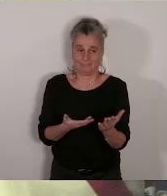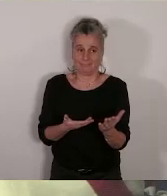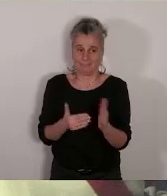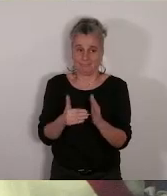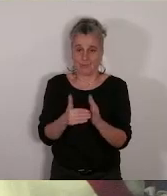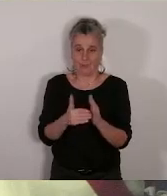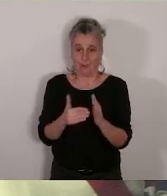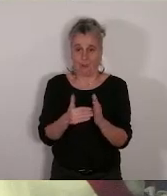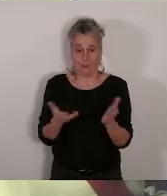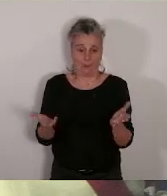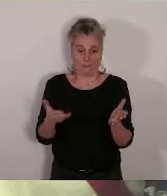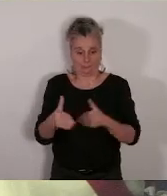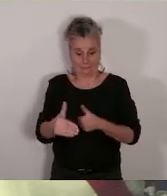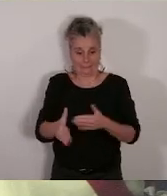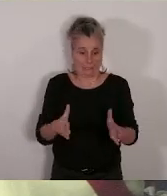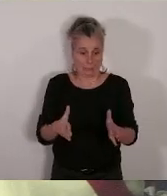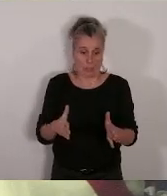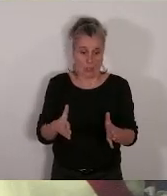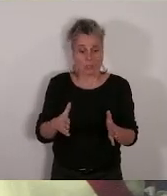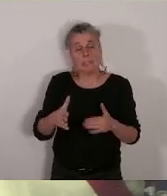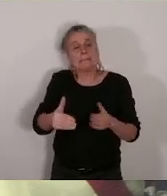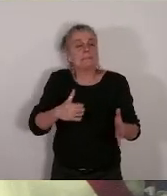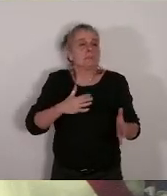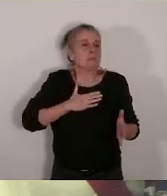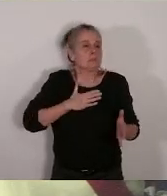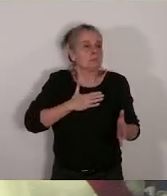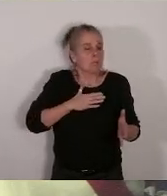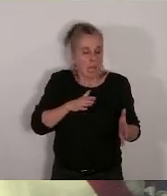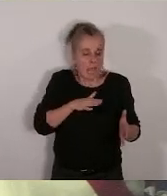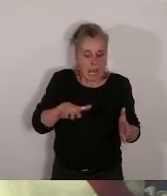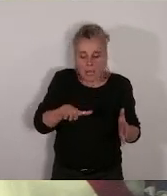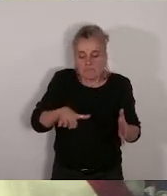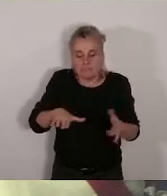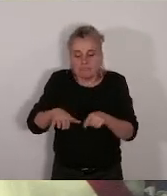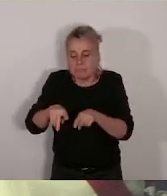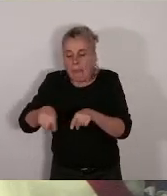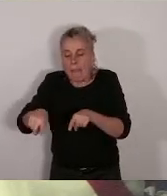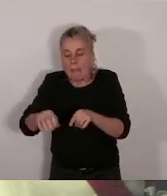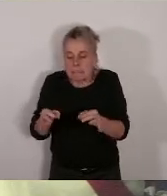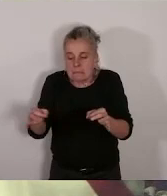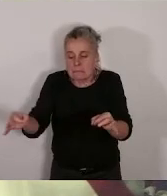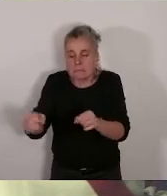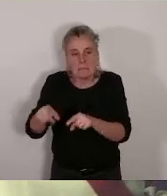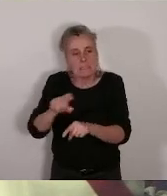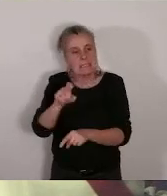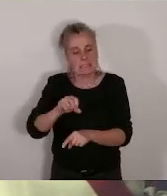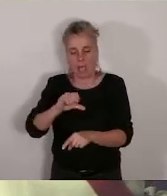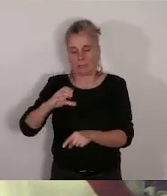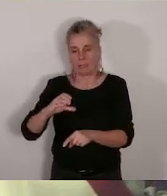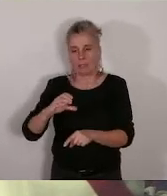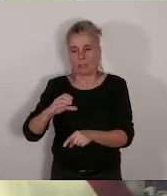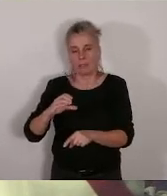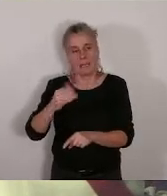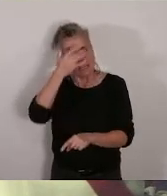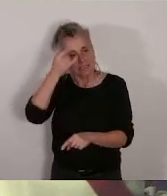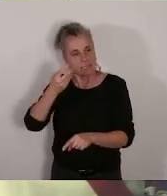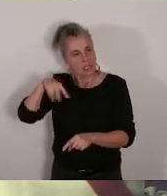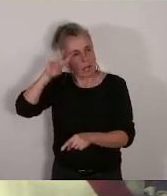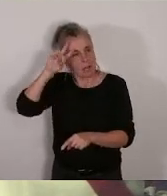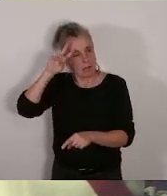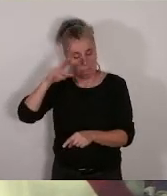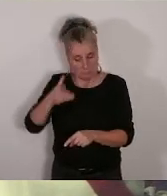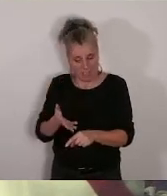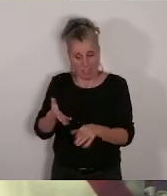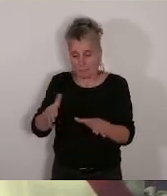notre secteur n'est concerné que par un petit bout de la ZAC Saint-Charles dans le périmètre euro-méditerranée on est très peu dans ce